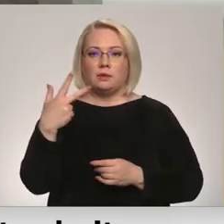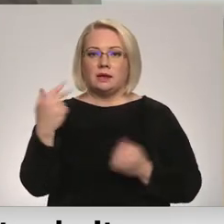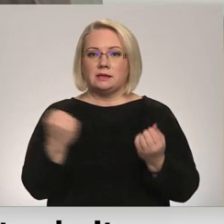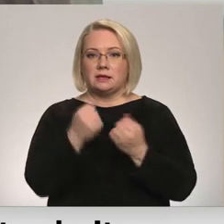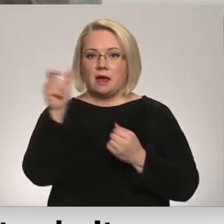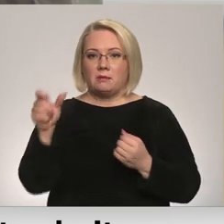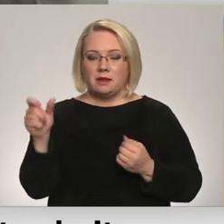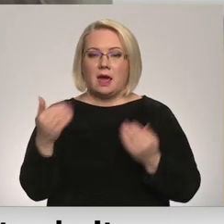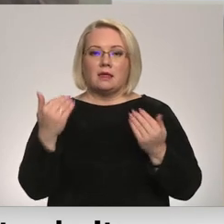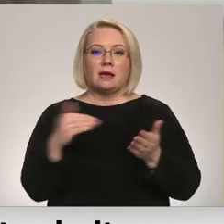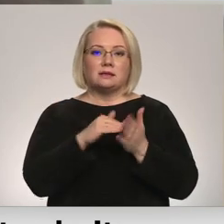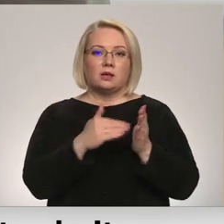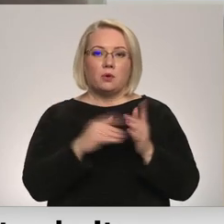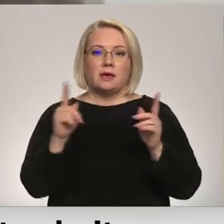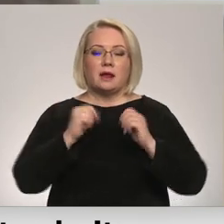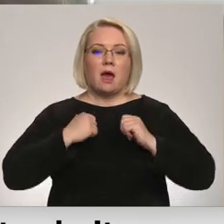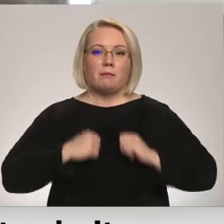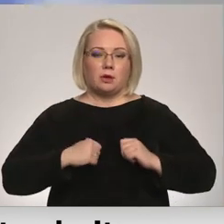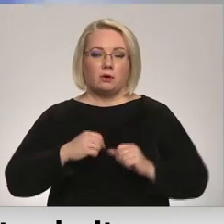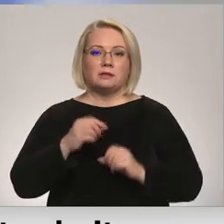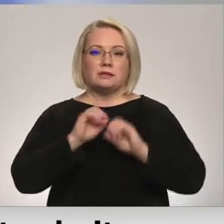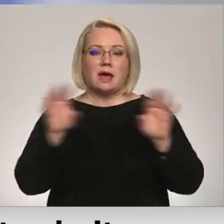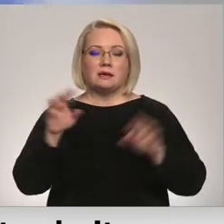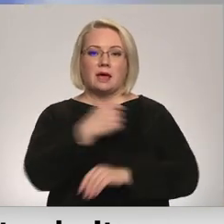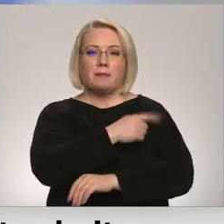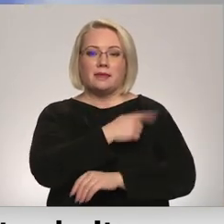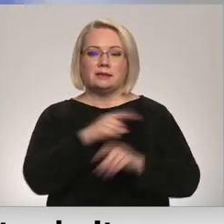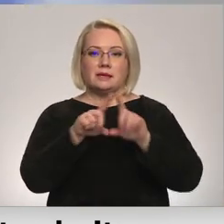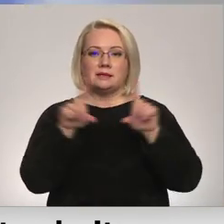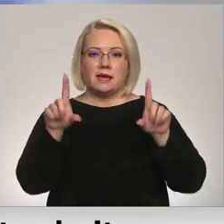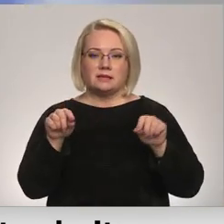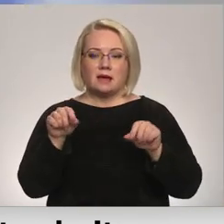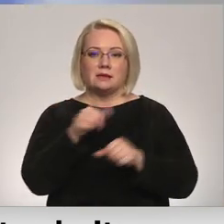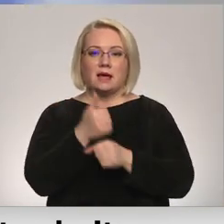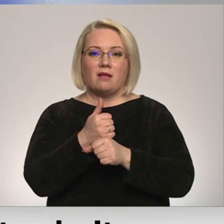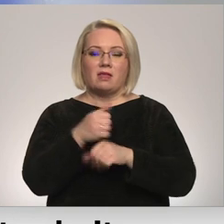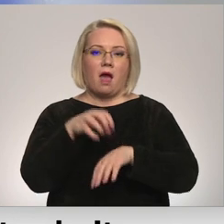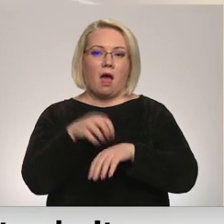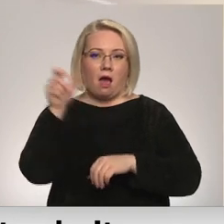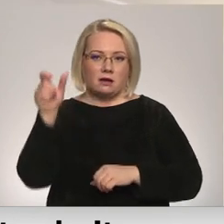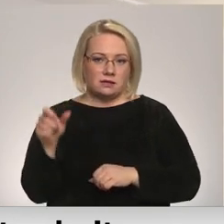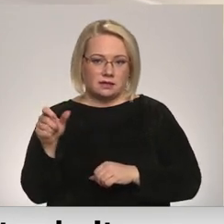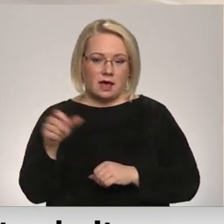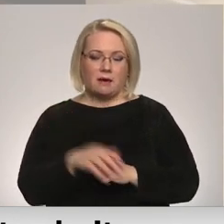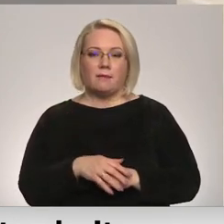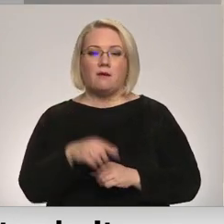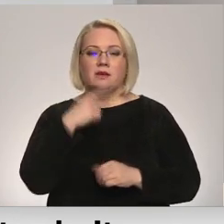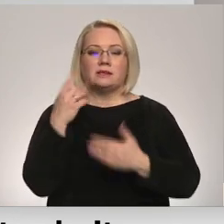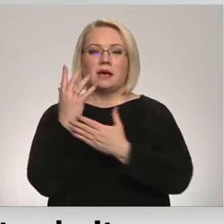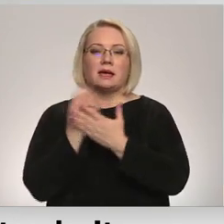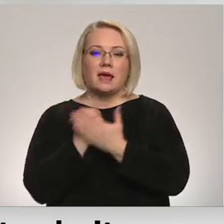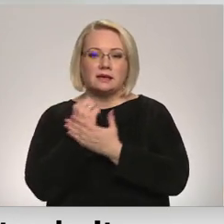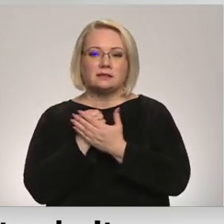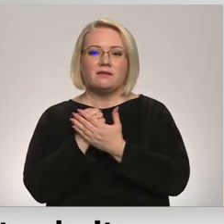Pašreiz situācija ir apmierinoša, stāsta medicīnas iestādes galvenā ārste, bet viss var mainīties. Rezervi jau